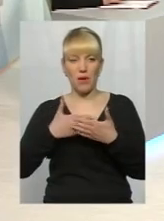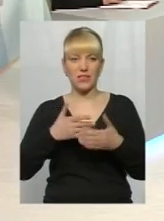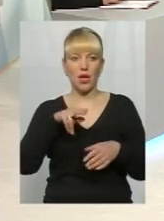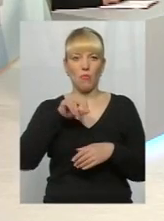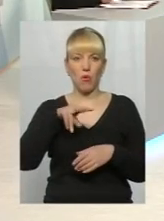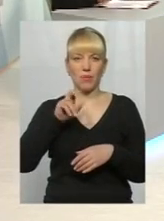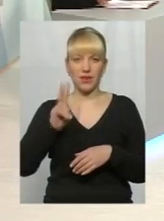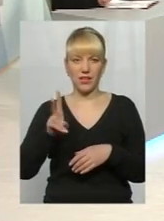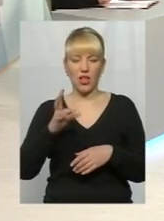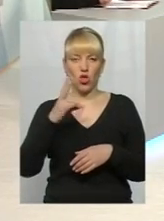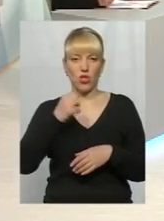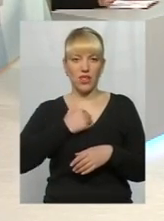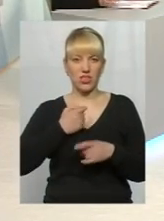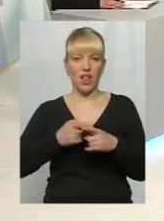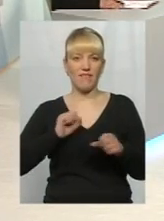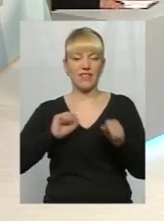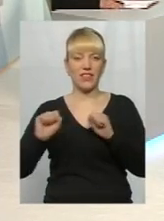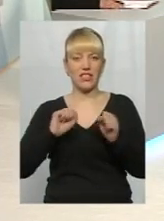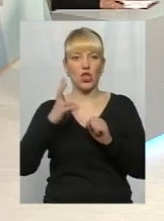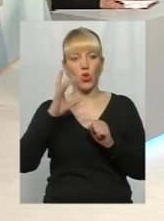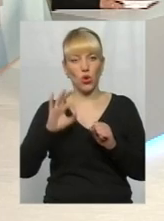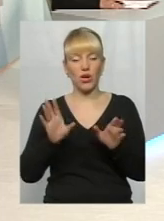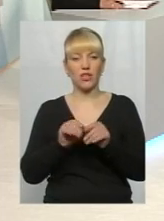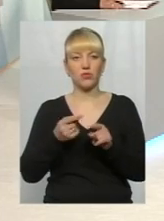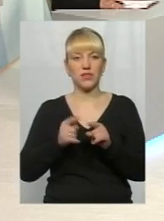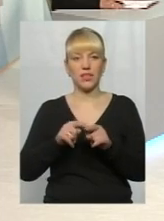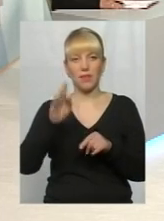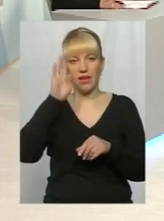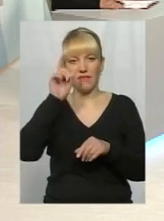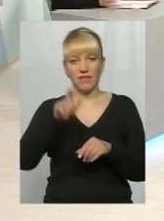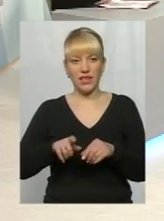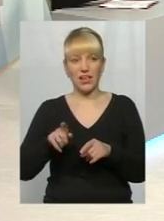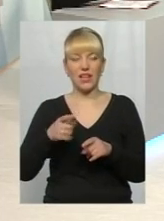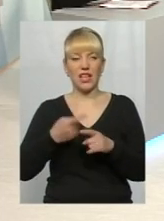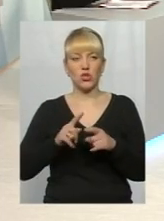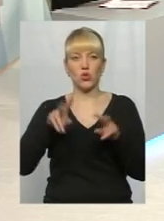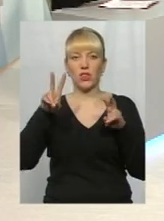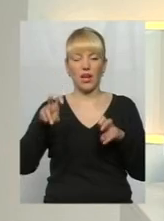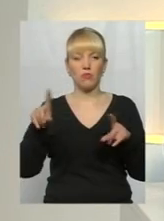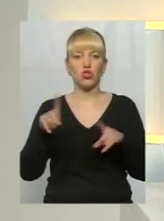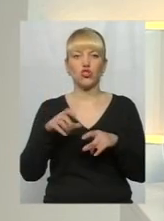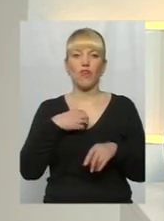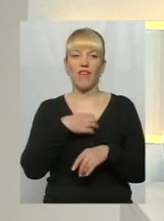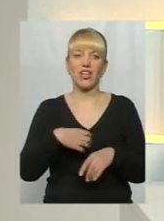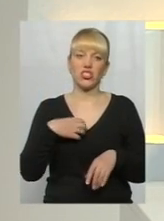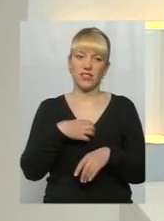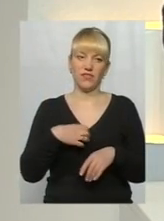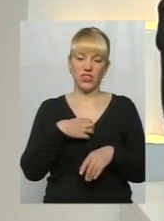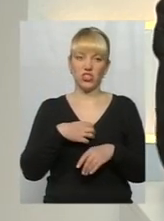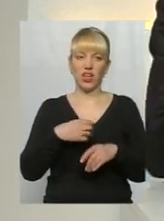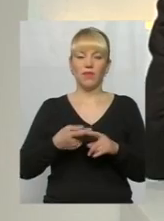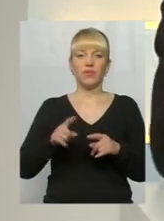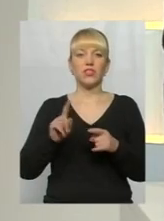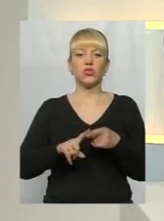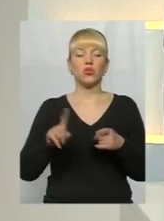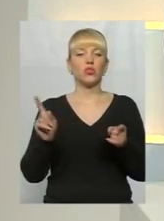Попека, але, на жаль, він пихав відряження, але разом з тим, він на цю тему також про оце, що важливіше, судячи